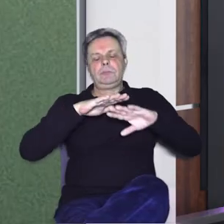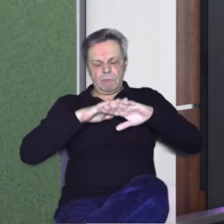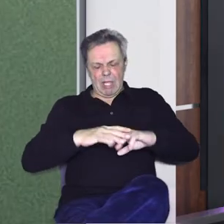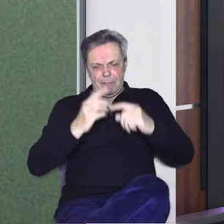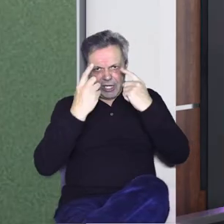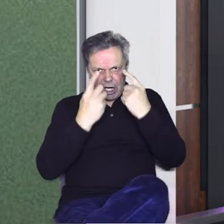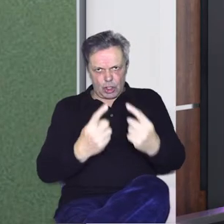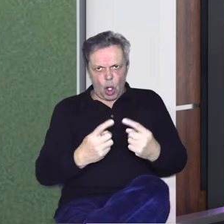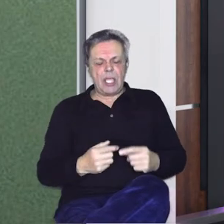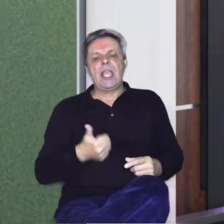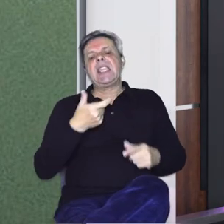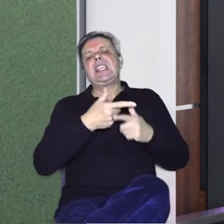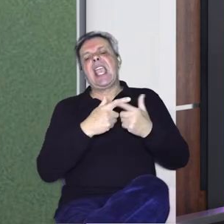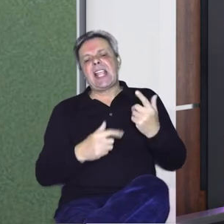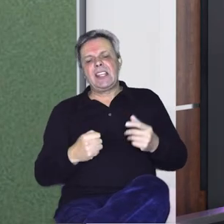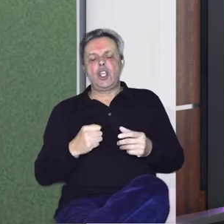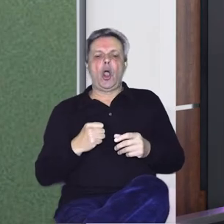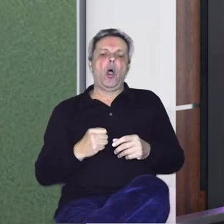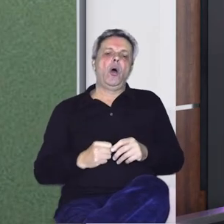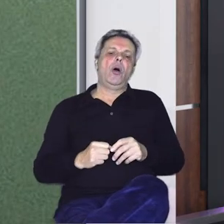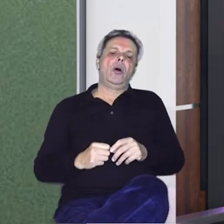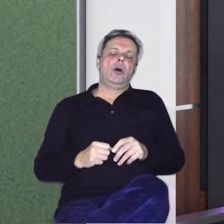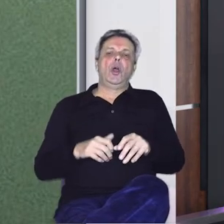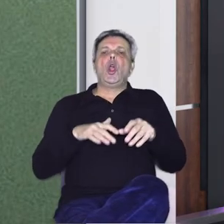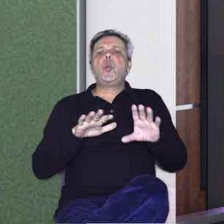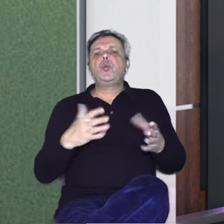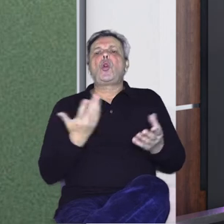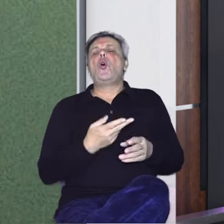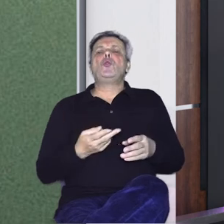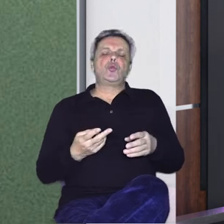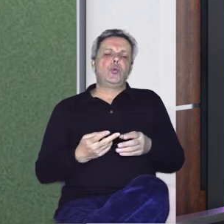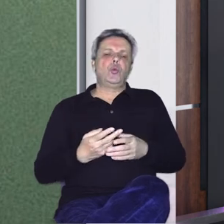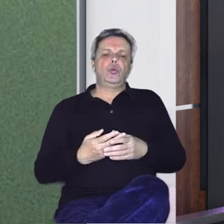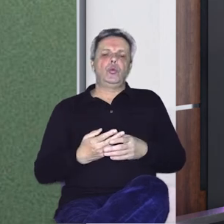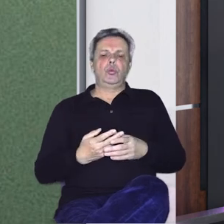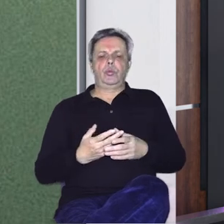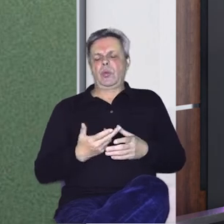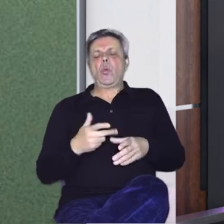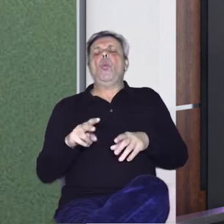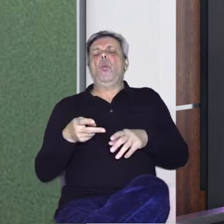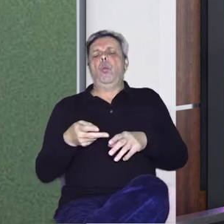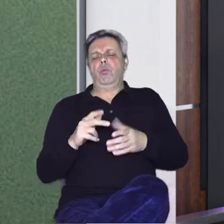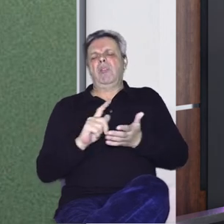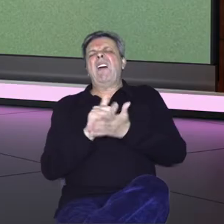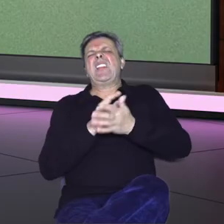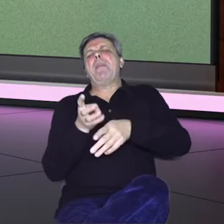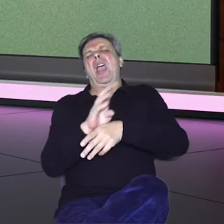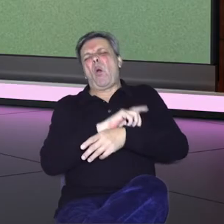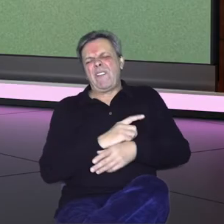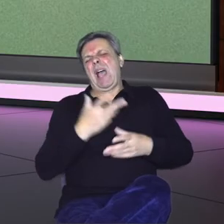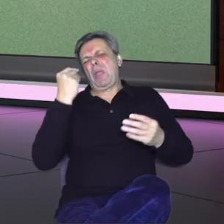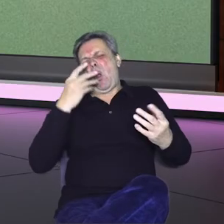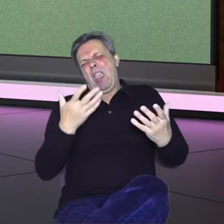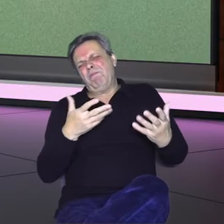ostalo na jednom dijelu. Jedan dio radijskih tipa ljudi koji su bili, više se... I u vrijeme pandemije je dosta bila